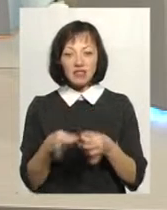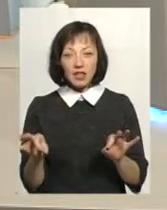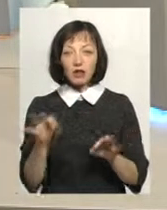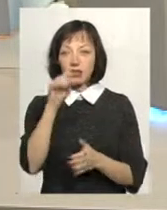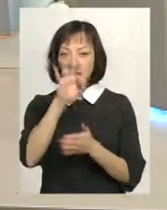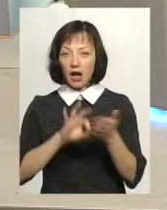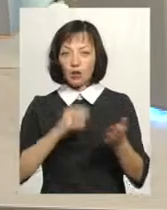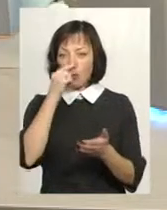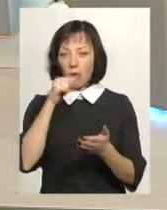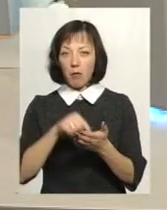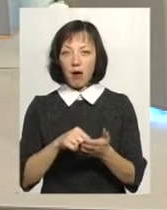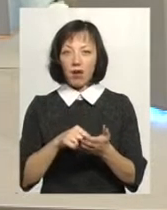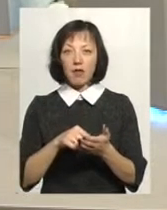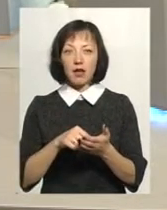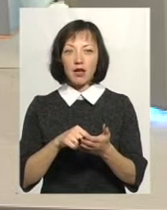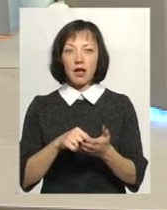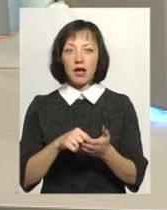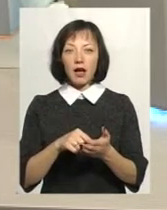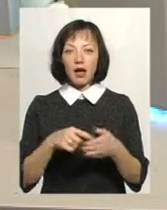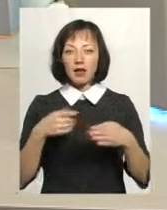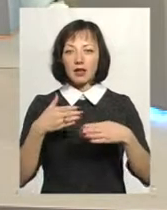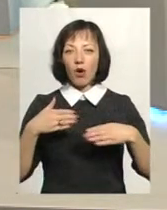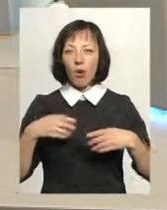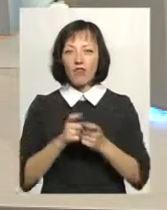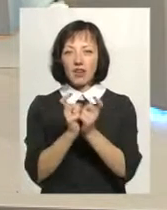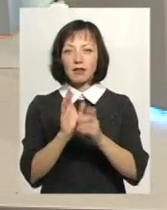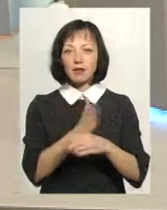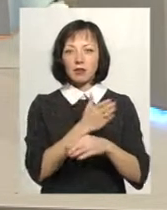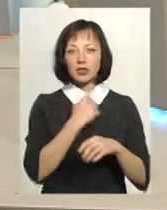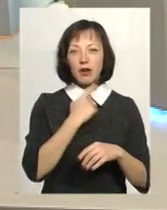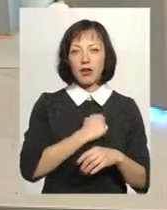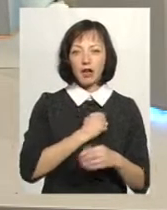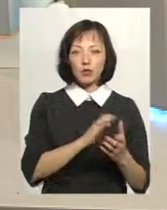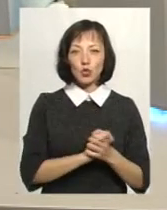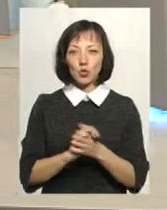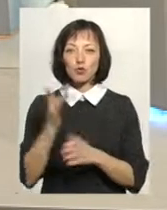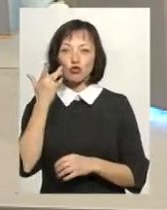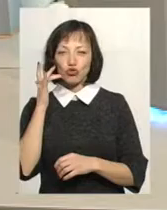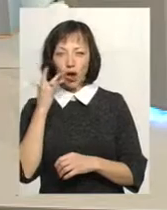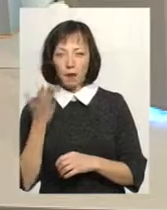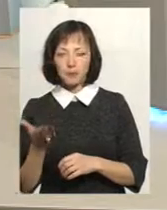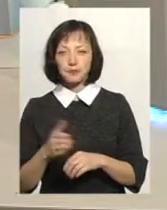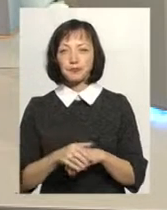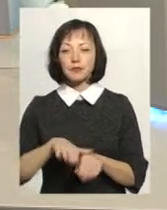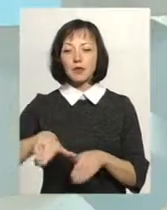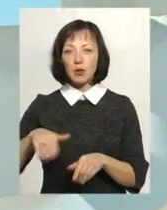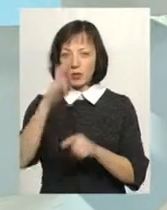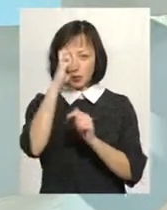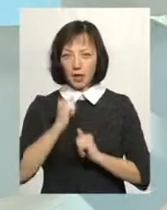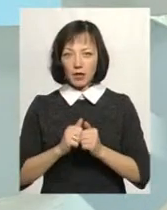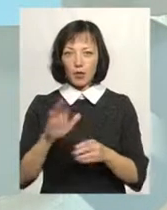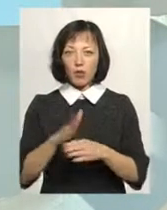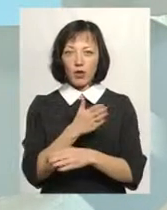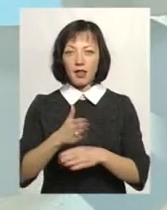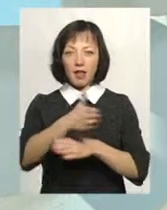попала в такий злам тектонічних цивілізаційних конфліктів між Радянським Союзом і США. Потім країну поділили